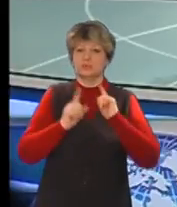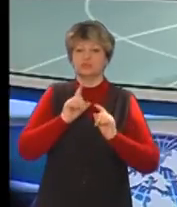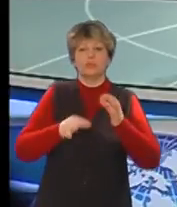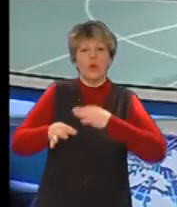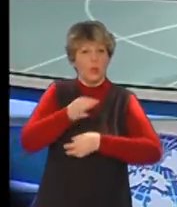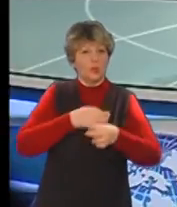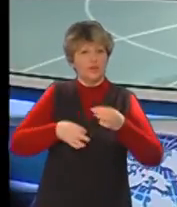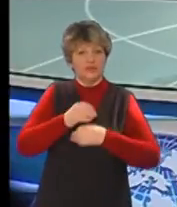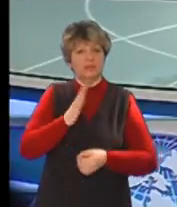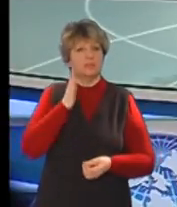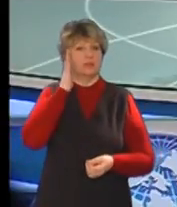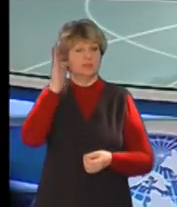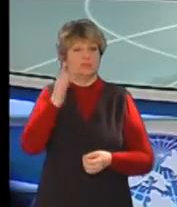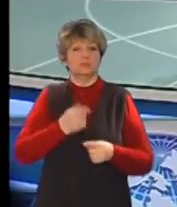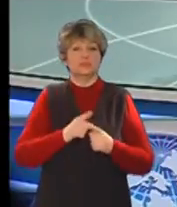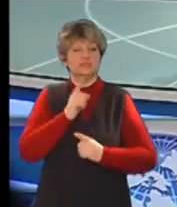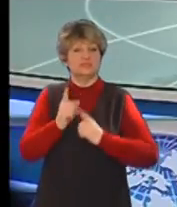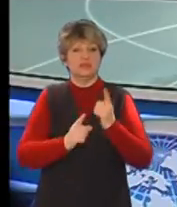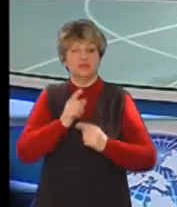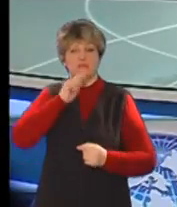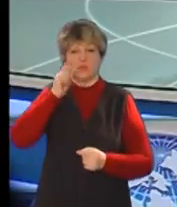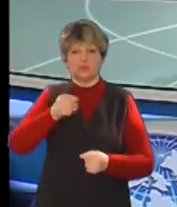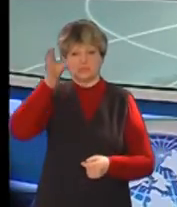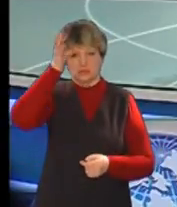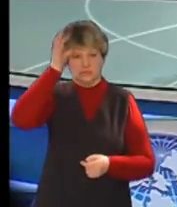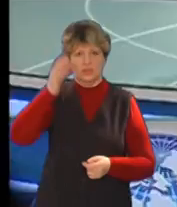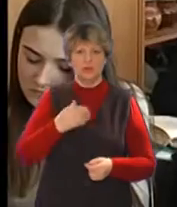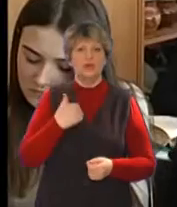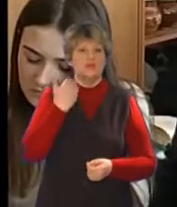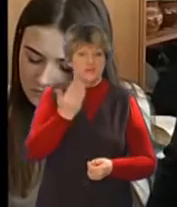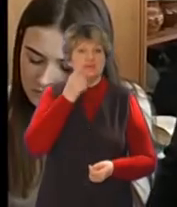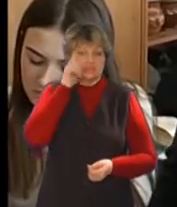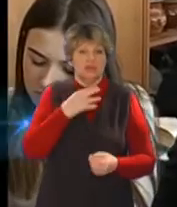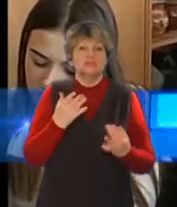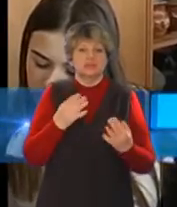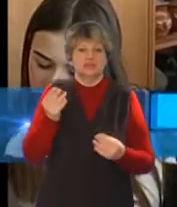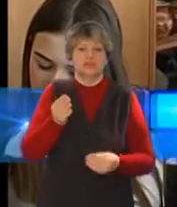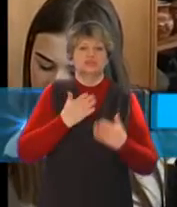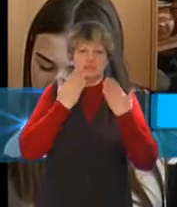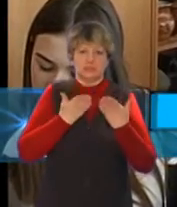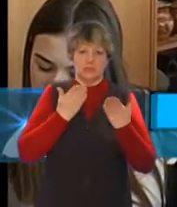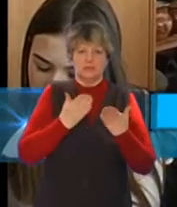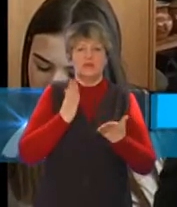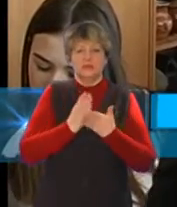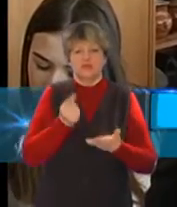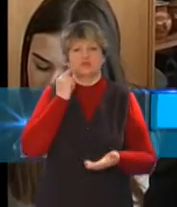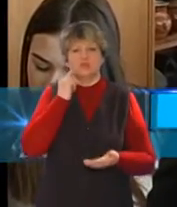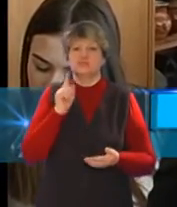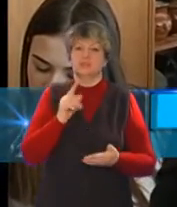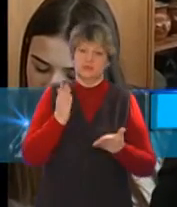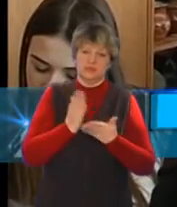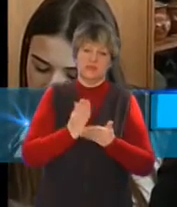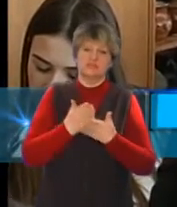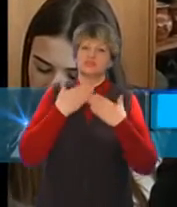вічі, аби обговорити майбутні радикальні зміни в українській освіті. Ви знаєте, скільки вони читають? Якщо є совісні такі, що